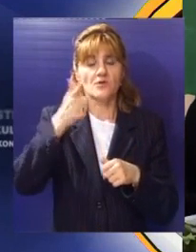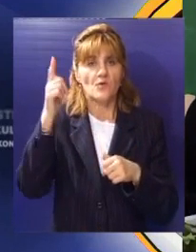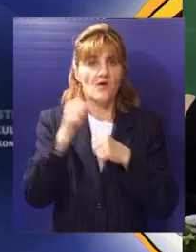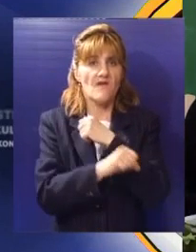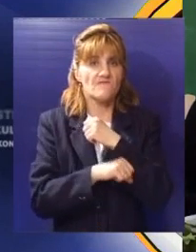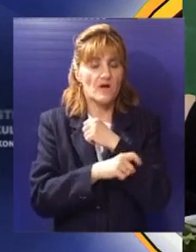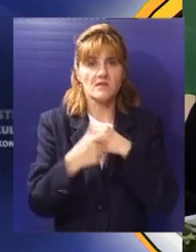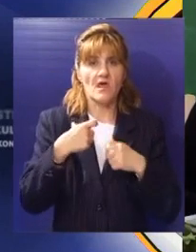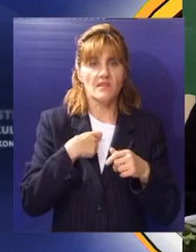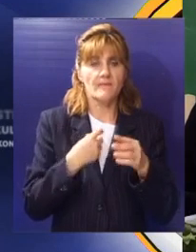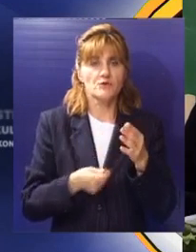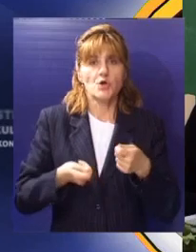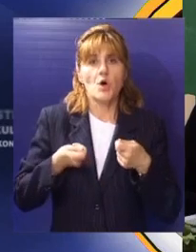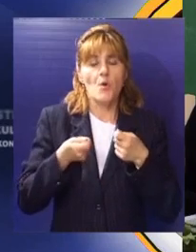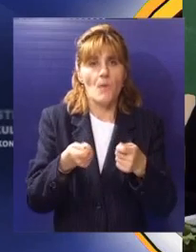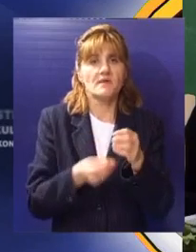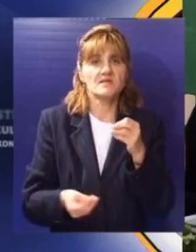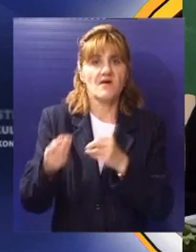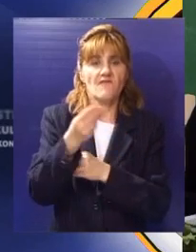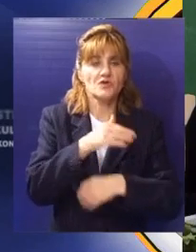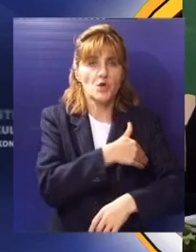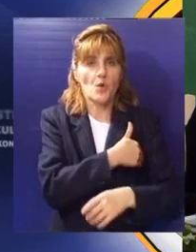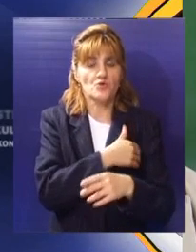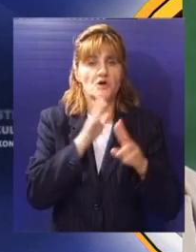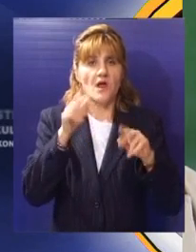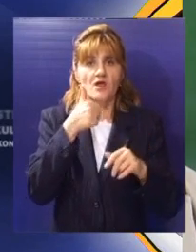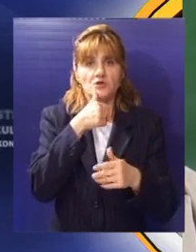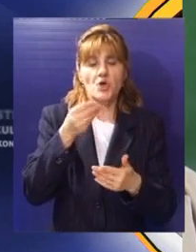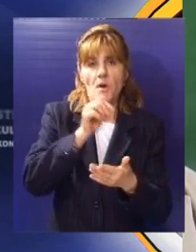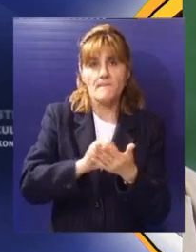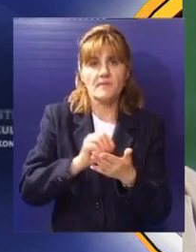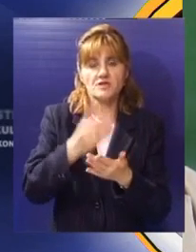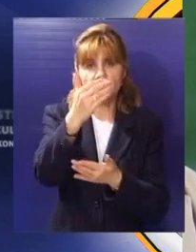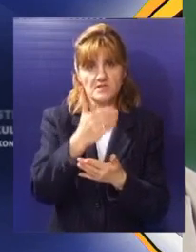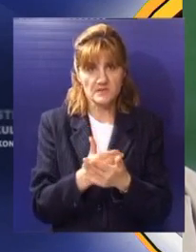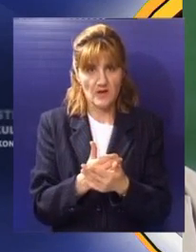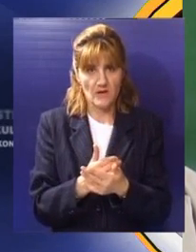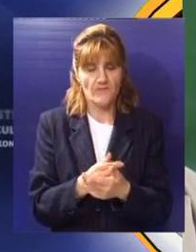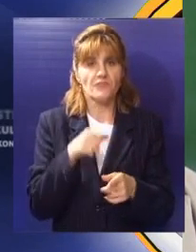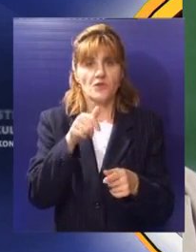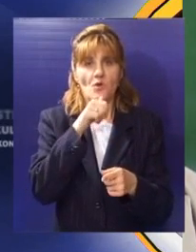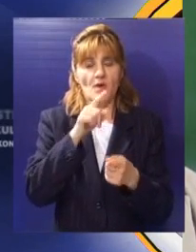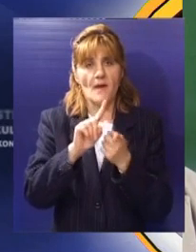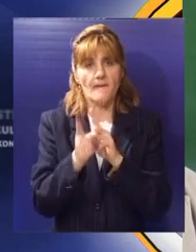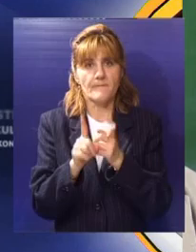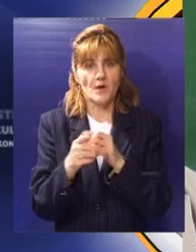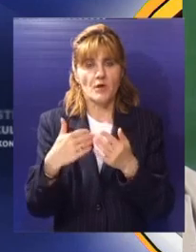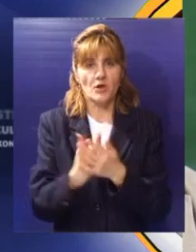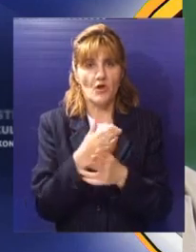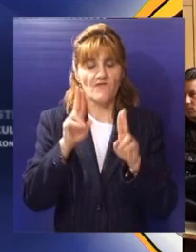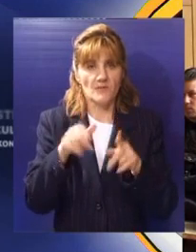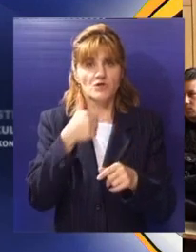neće moći da upiše više studenta nego što je to propiseno akreditacijom. Osim toga vršeni su neke promene ka zanimanju koja se